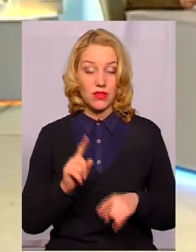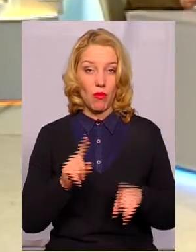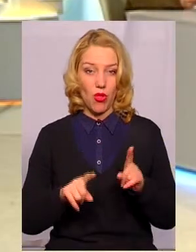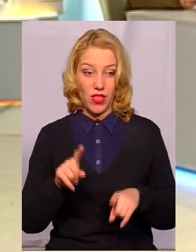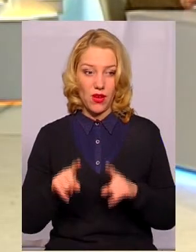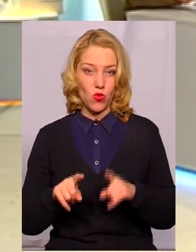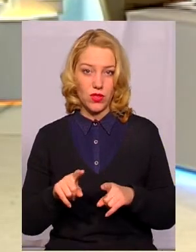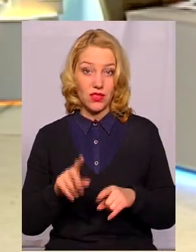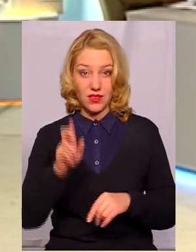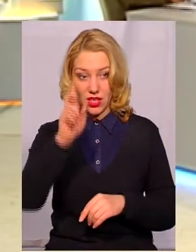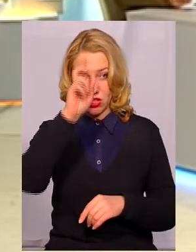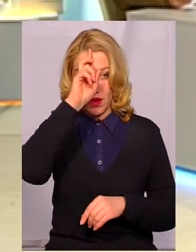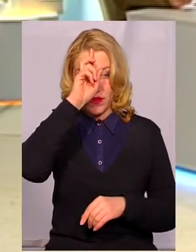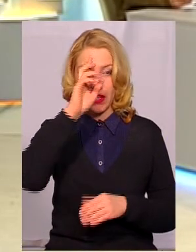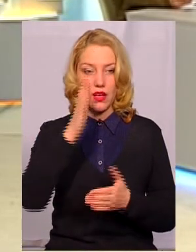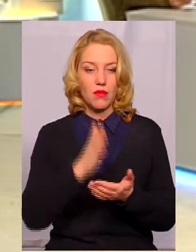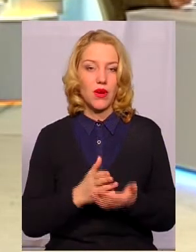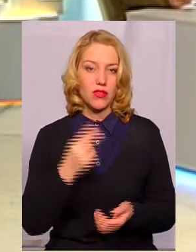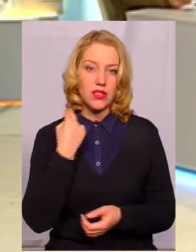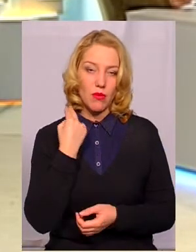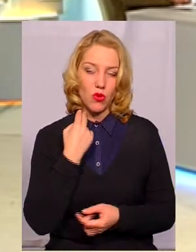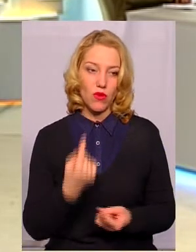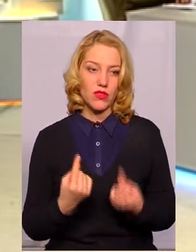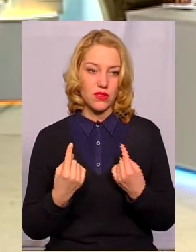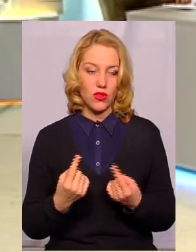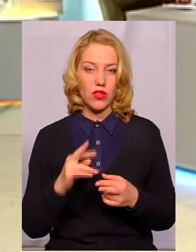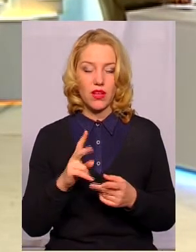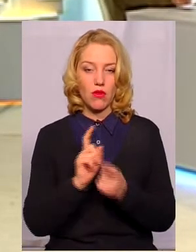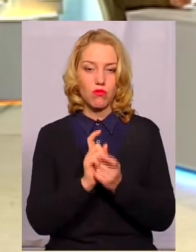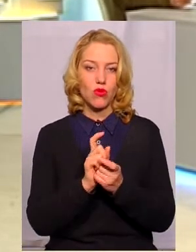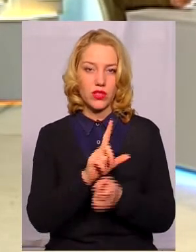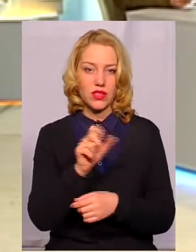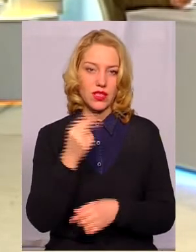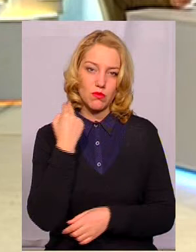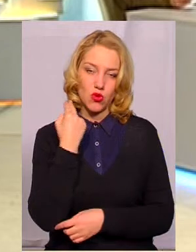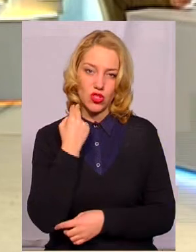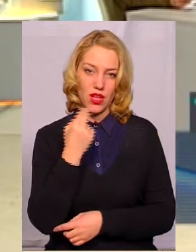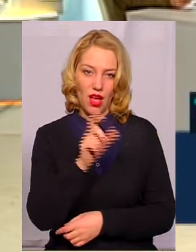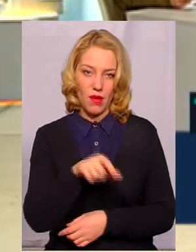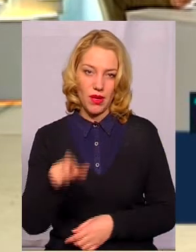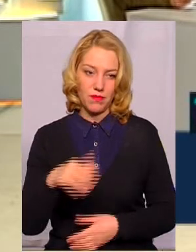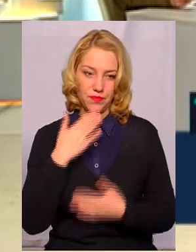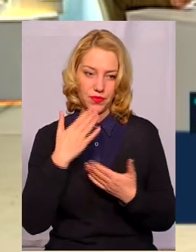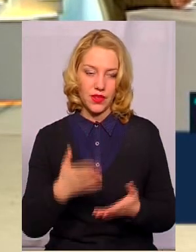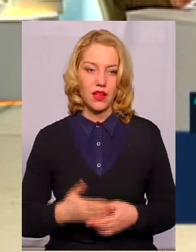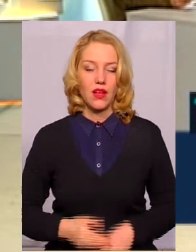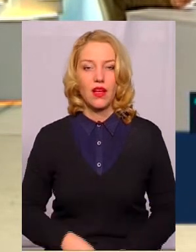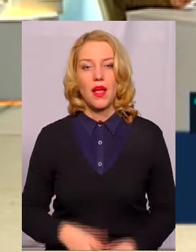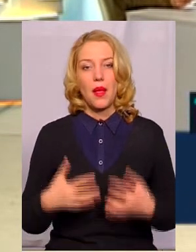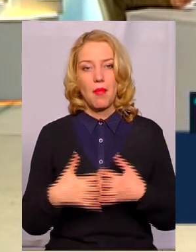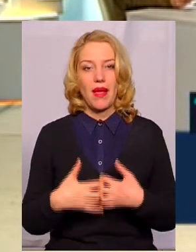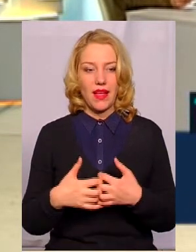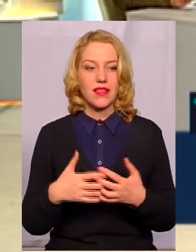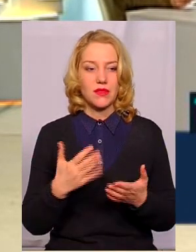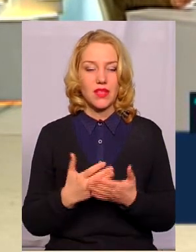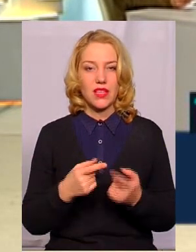подеколи навіть і державних, мають заборгованість велику. Як боротися з боржниками? Ну, механізми є